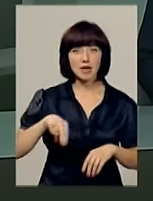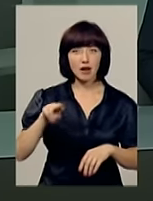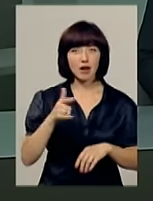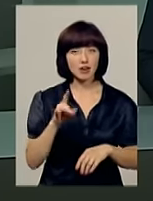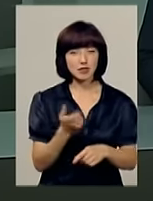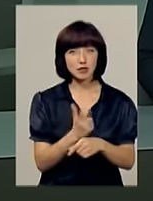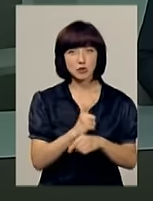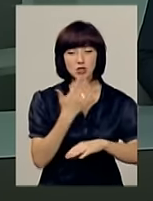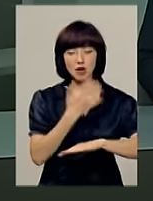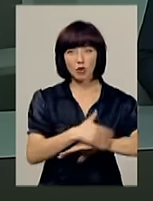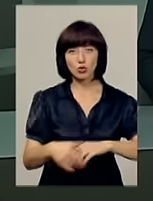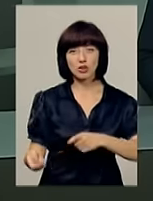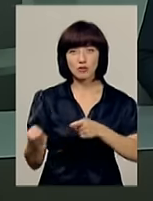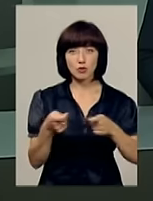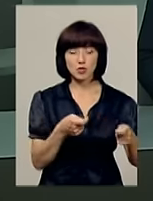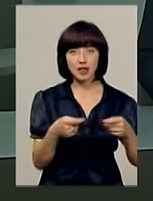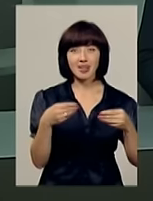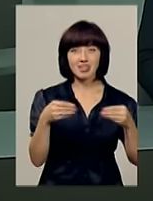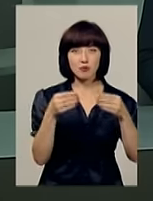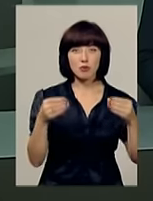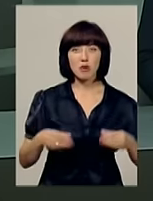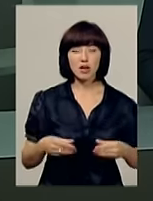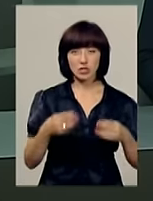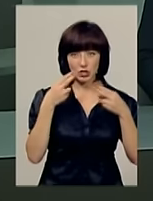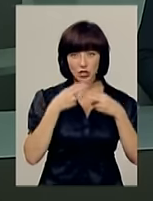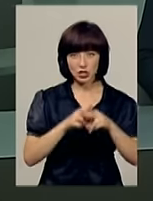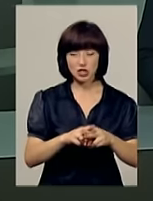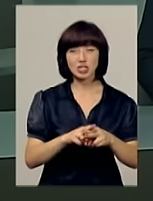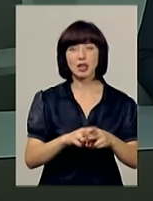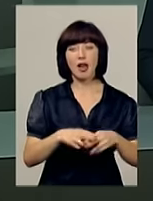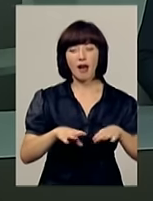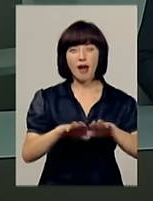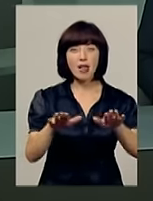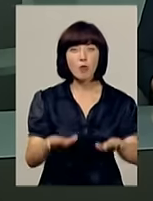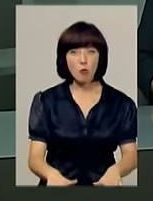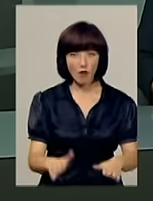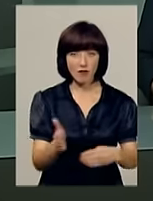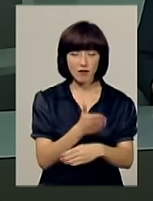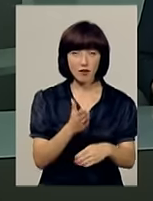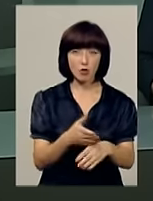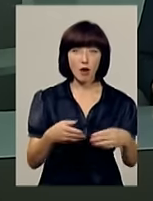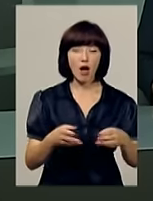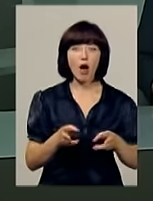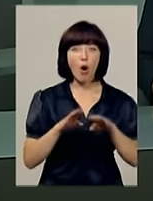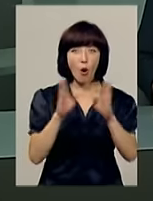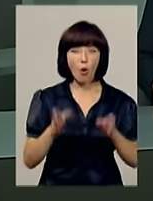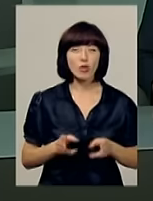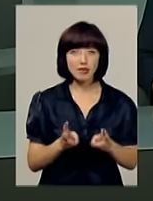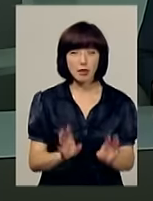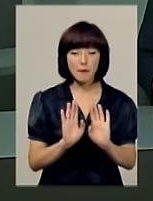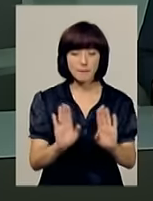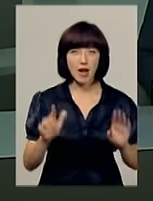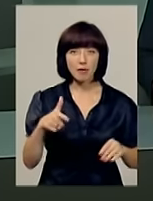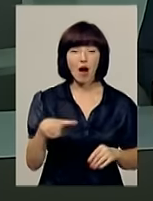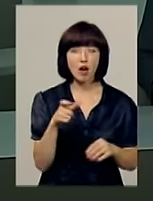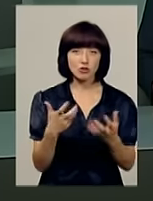Здебільшого за кордон вивозили трансформатори, санітарно-технічні та килимові вироби, котли, меблі, газові лічильники. Найбільшими